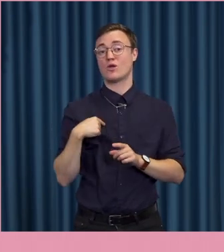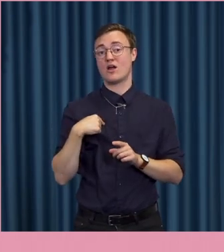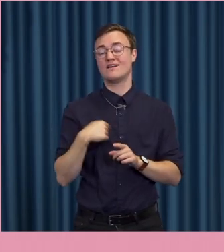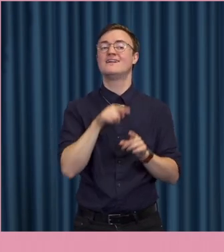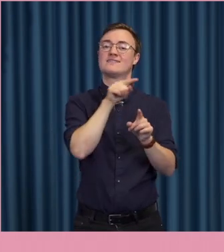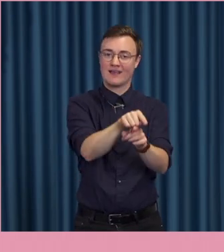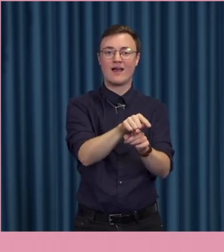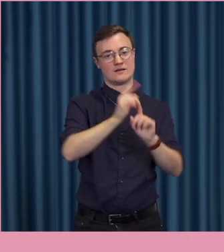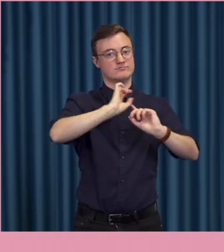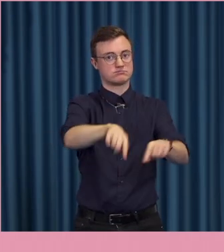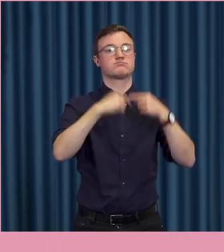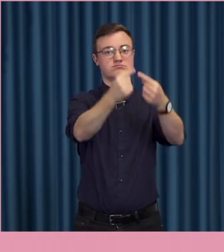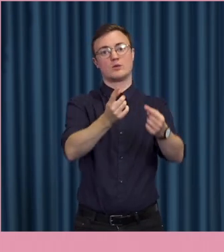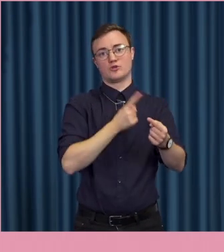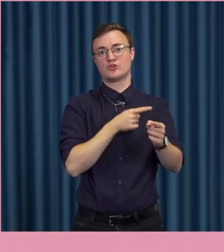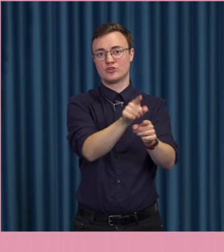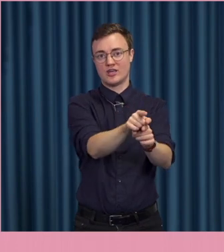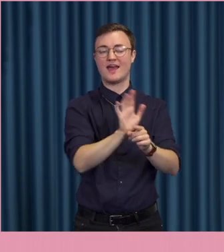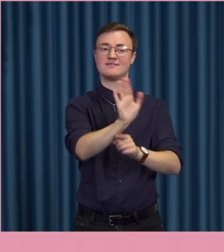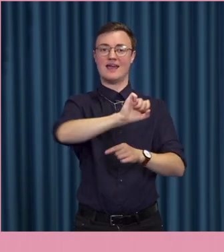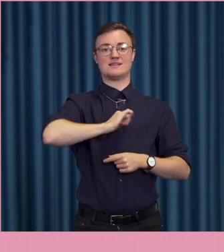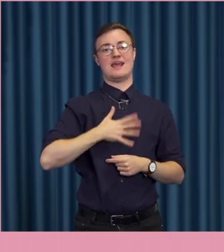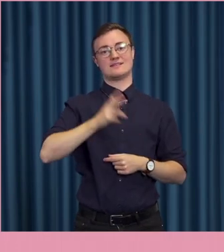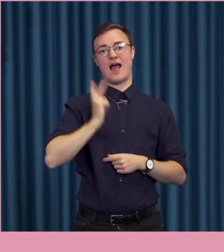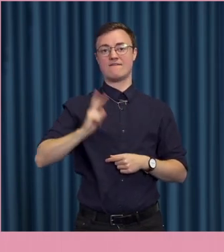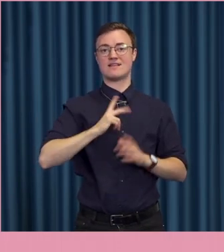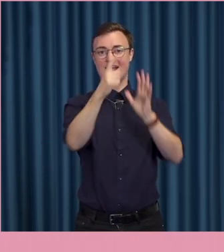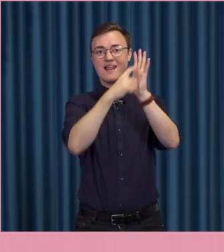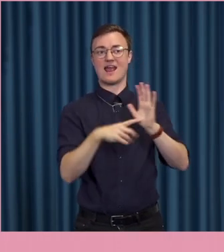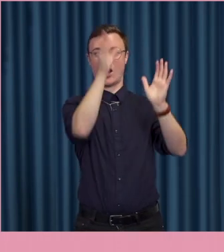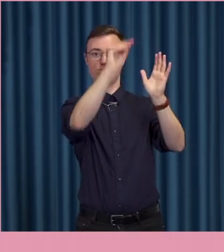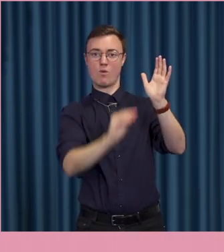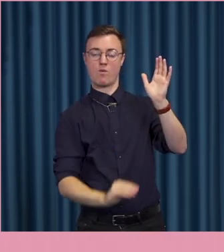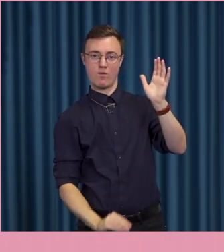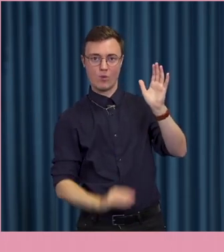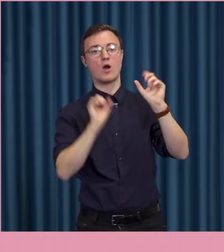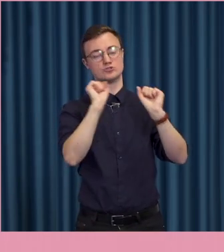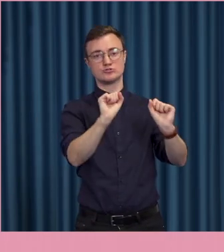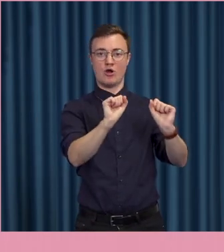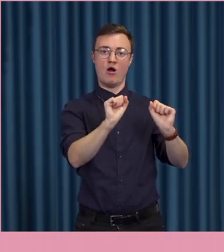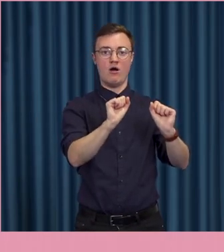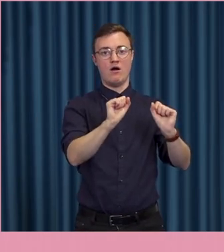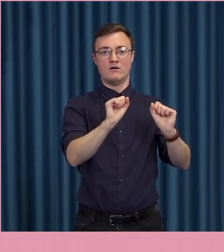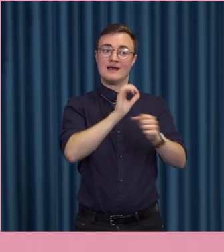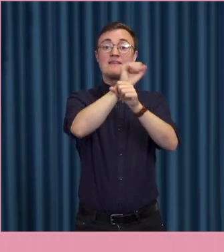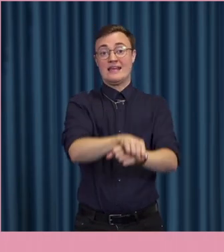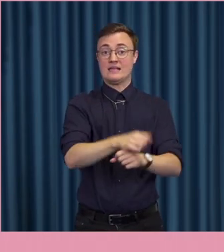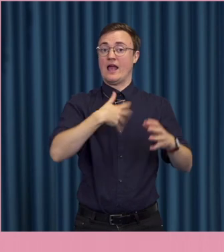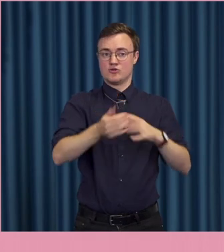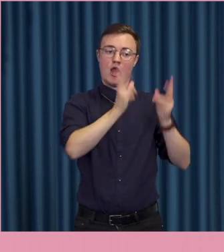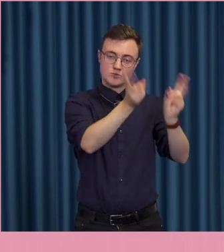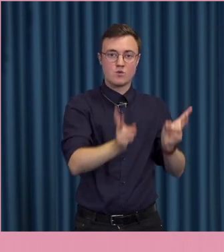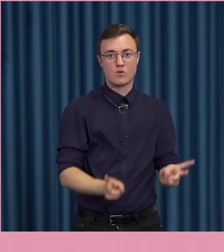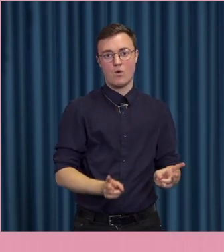skruvas upp så att deras egna användaregler kommer efterlevas mer. För att man kommer tvinga dem att göra det på de här stora